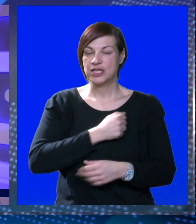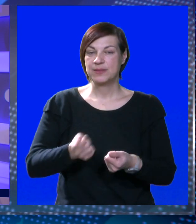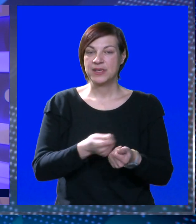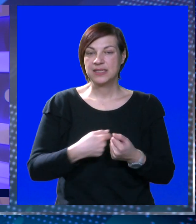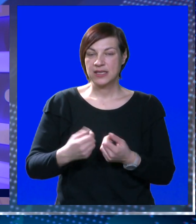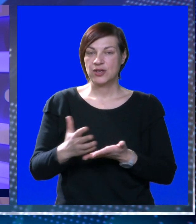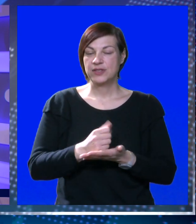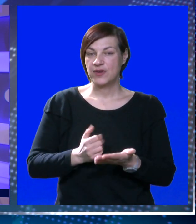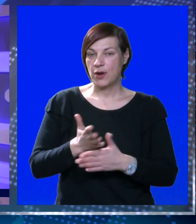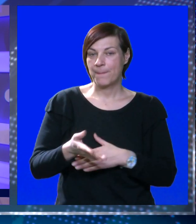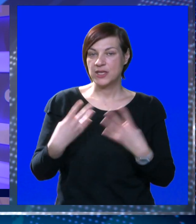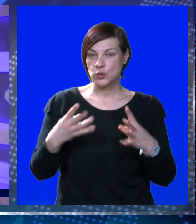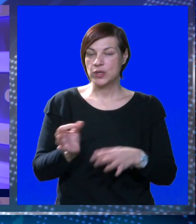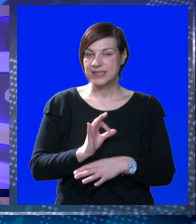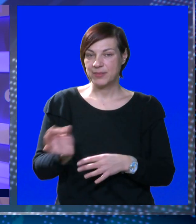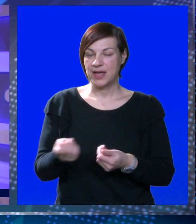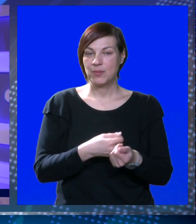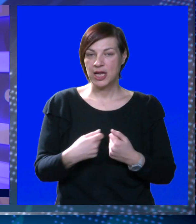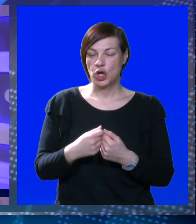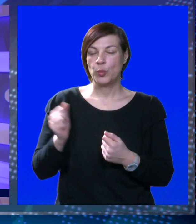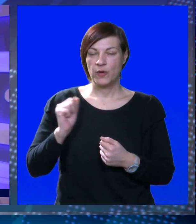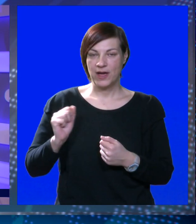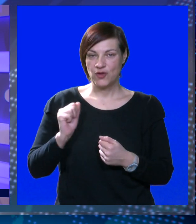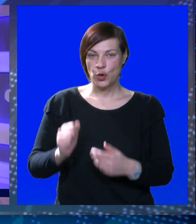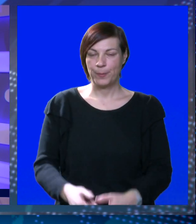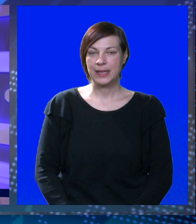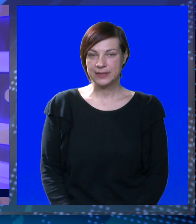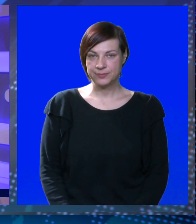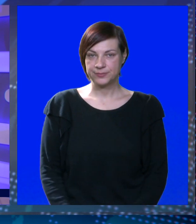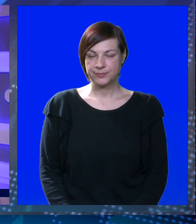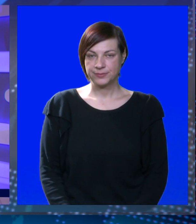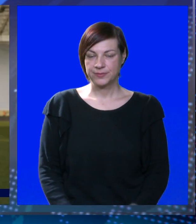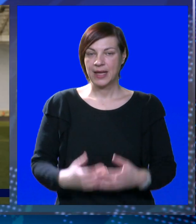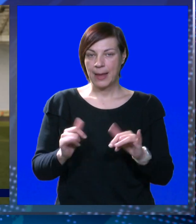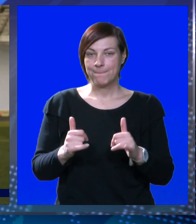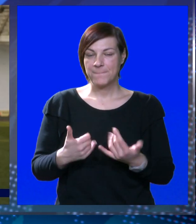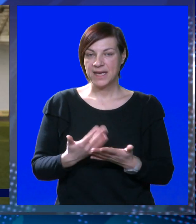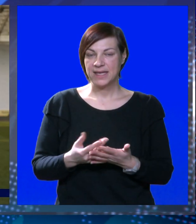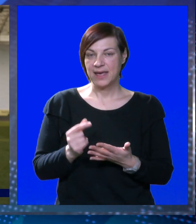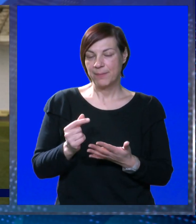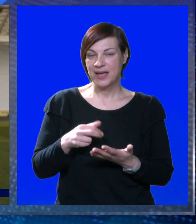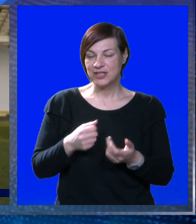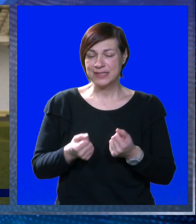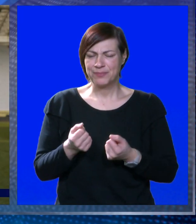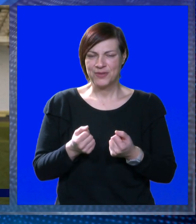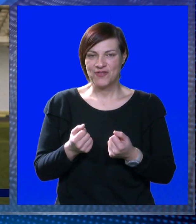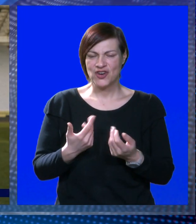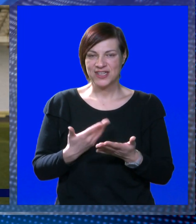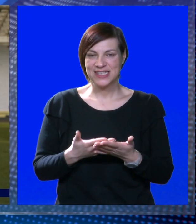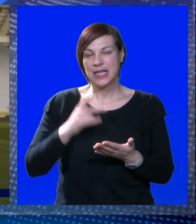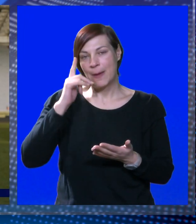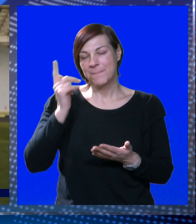je Splitski klub ostvario plasman među osam najboljih klubova u Evropi. Pa je, ovoga sam malo provozao,